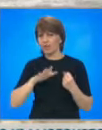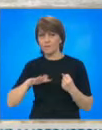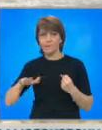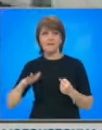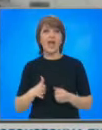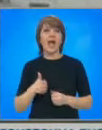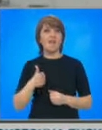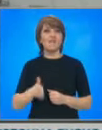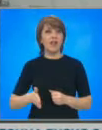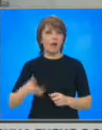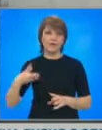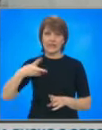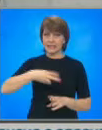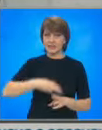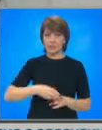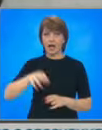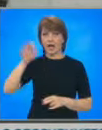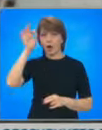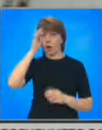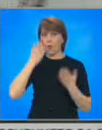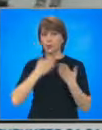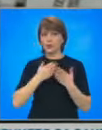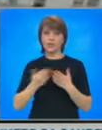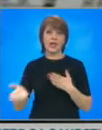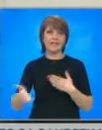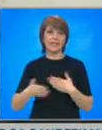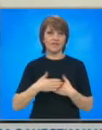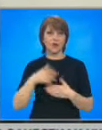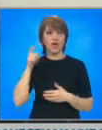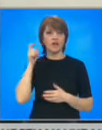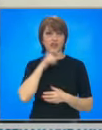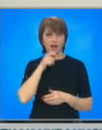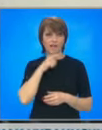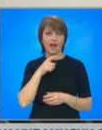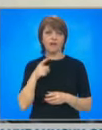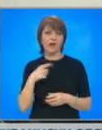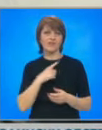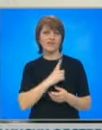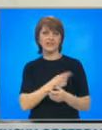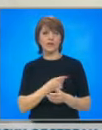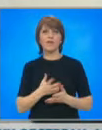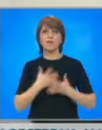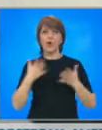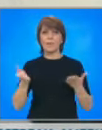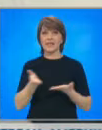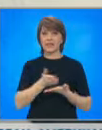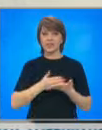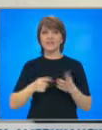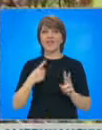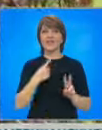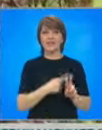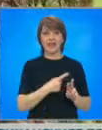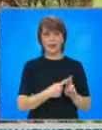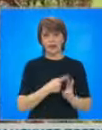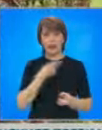от влаковете в района са спрени, училищата са затворени. Червен код е в сила и за по-голямата част от територията на Нидерландия.